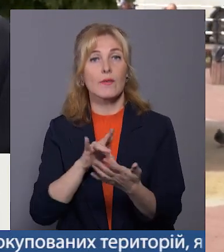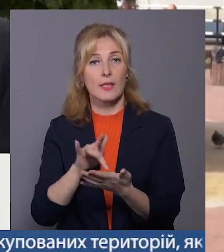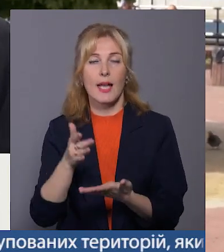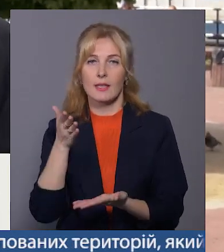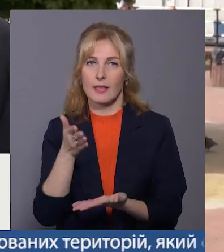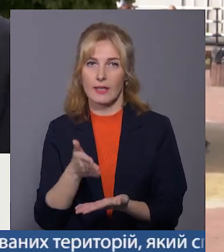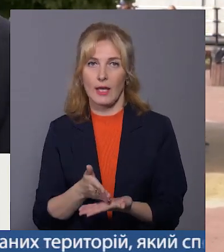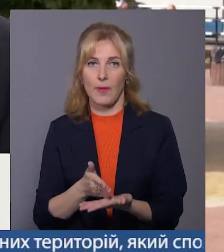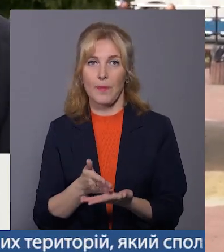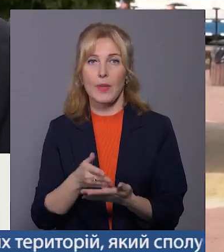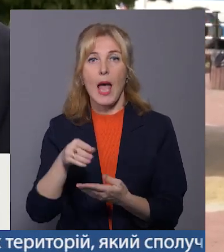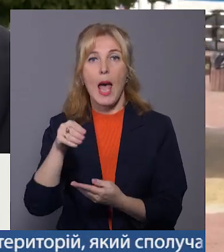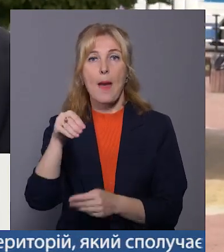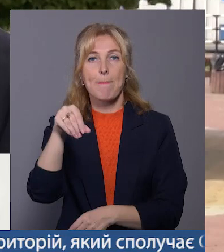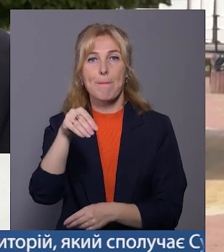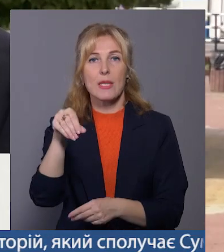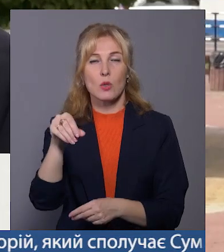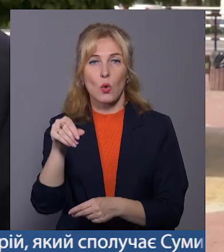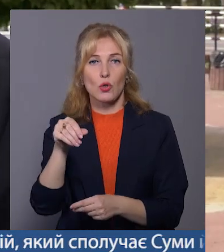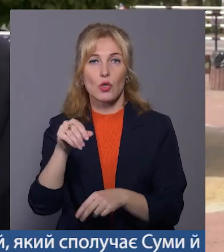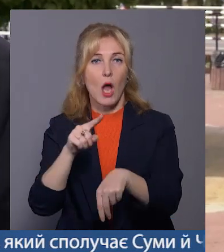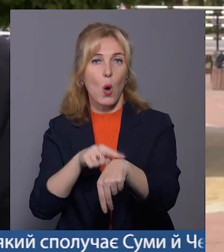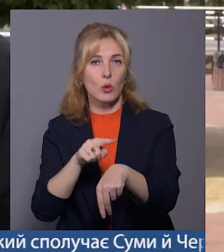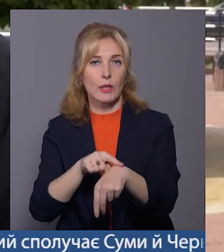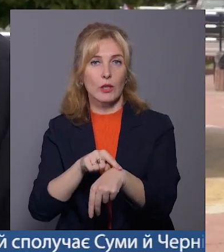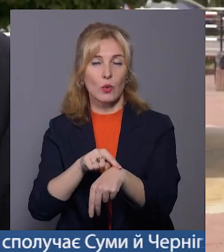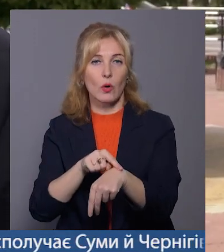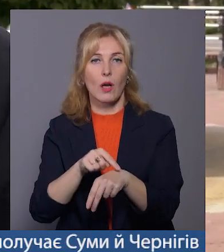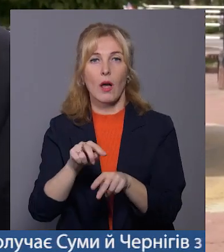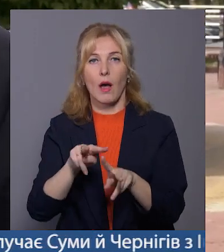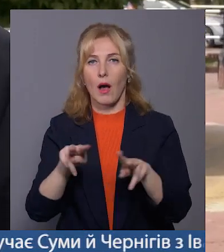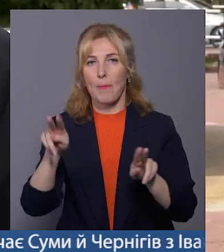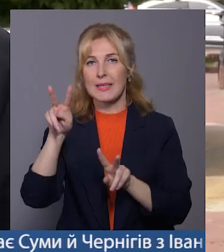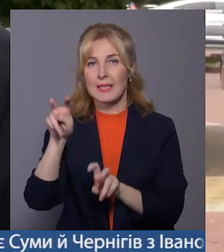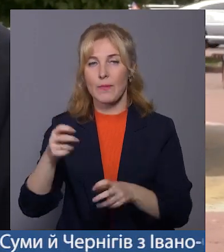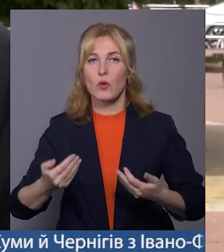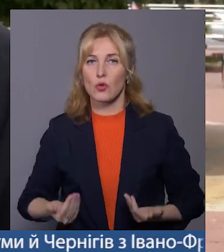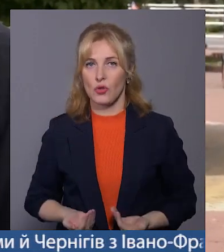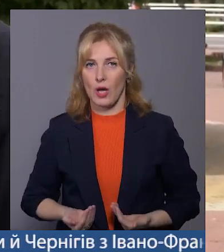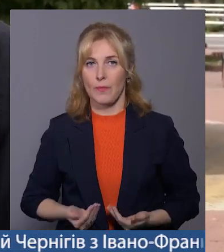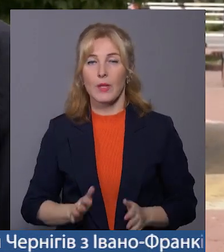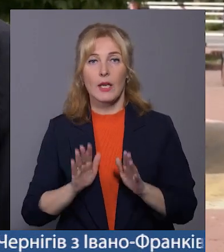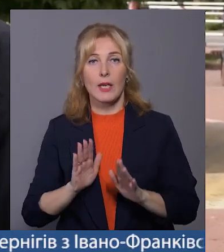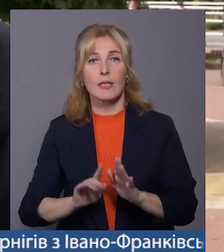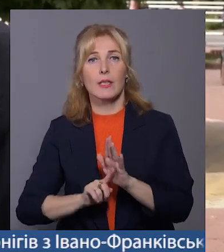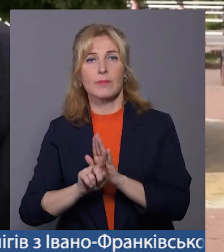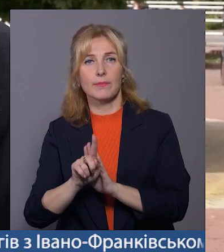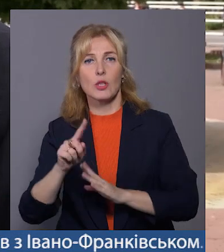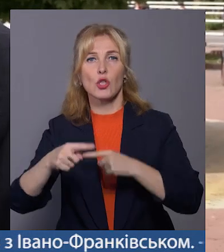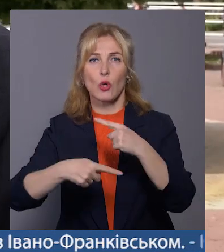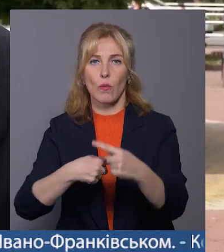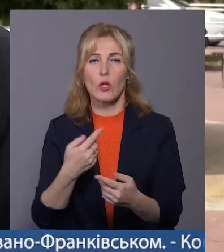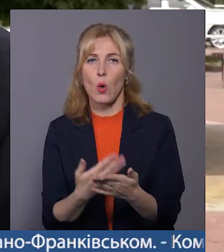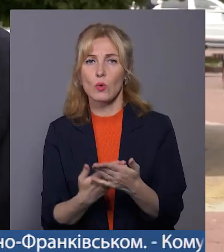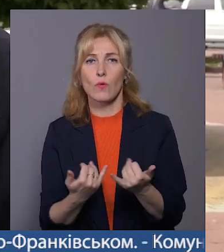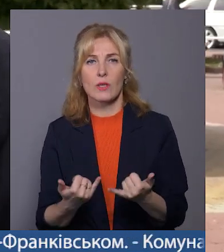є пісочний годинник, в якому сиплеться зерно, як символ життя. І тільки підходить черговий етап, де ось має